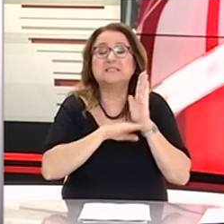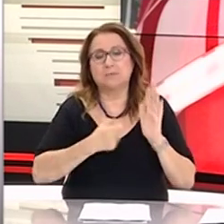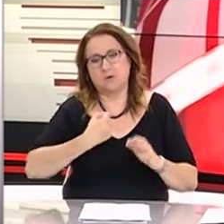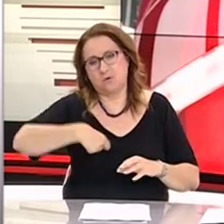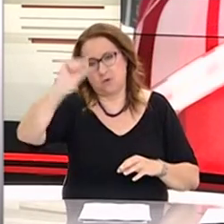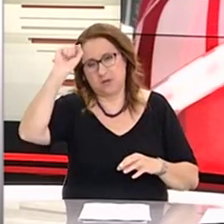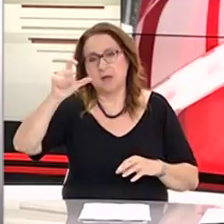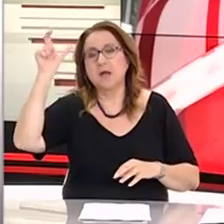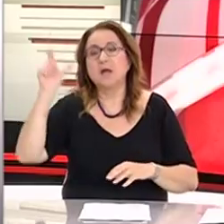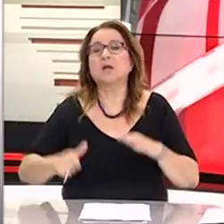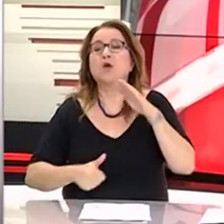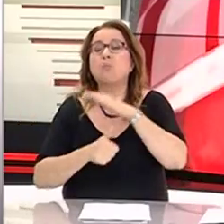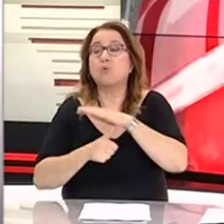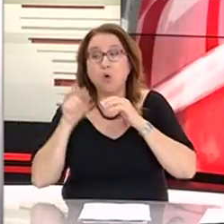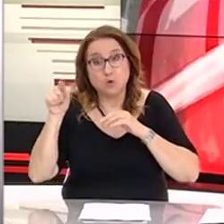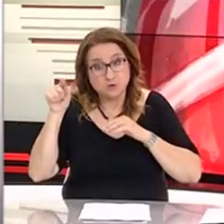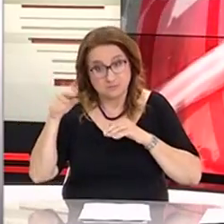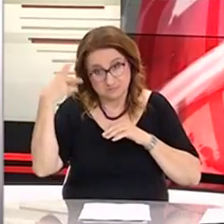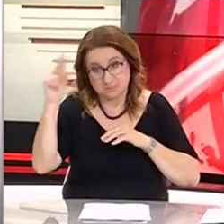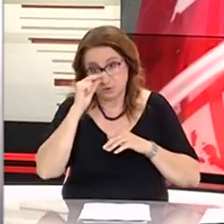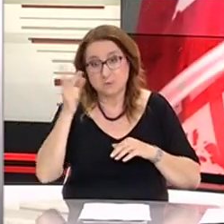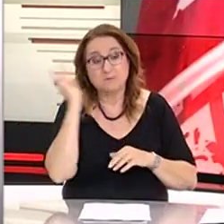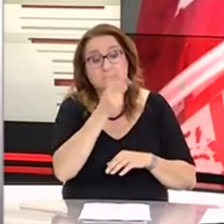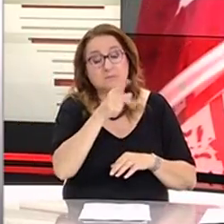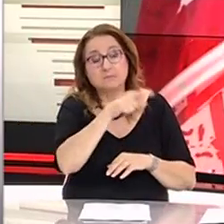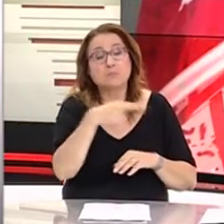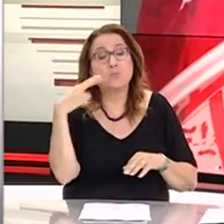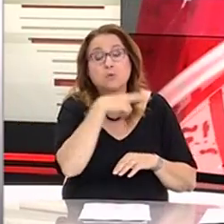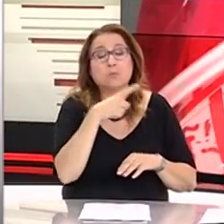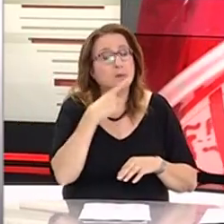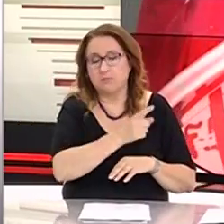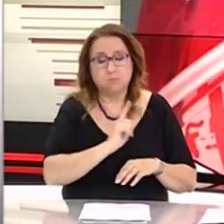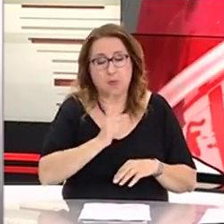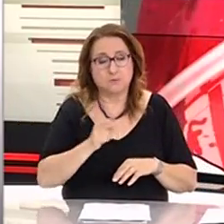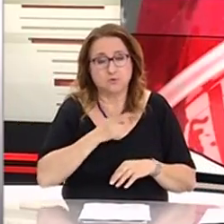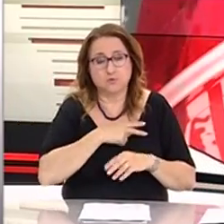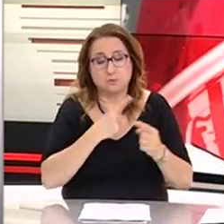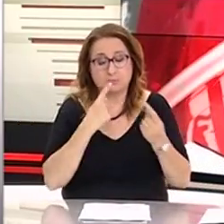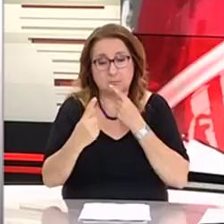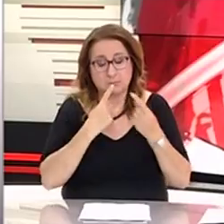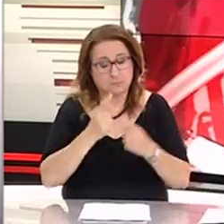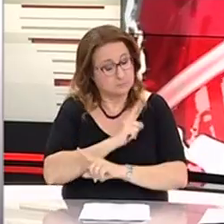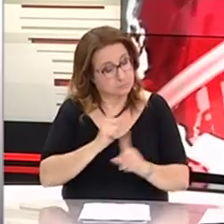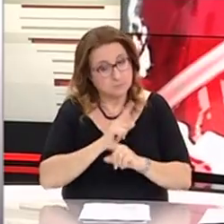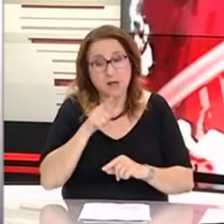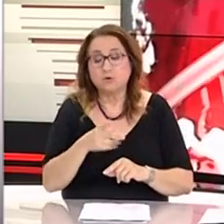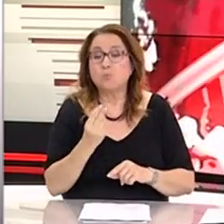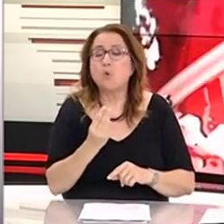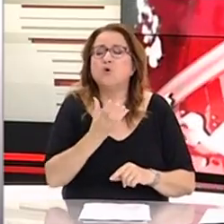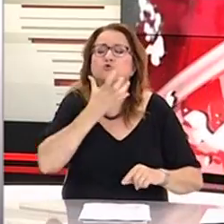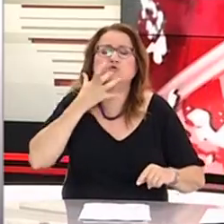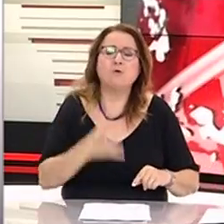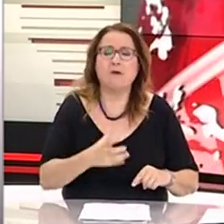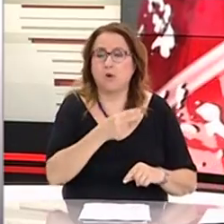του στη διάρκεια των διαπραγματεύσεων και εκτίμησε ότι δεν είναι σοβαρό, όπως ανέφερο Ιβάνοφ, ένα τόσο σημαντικό θέμα για τις πολίτες της χώρας,